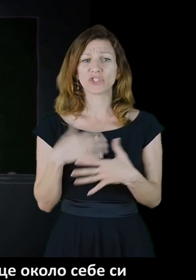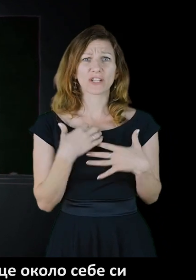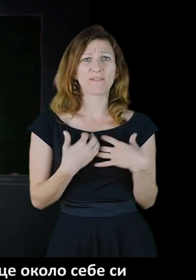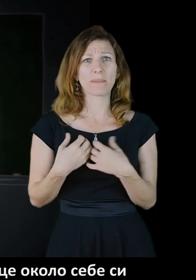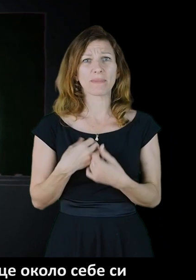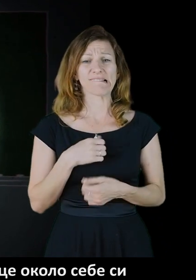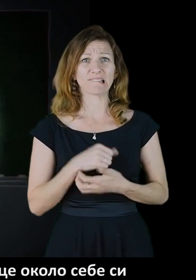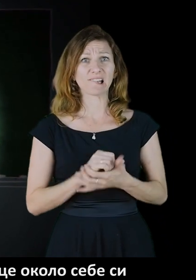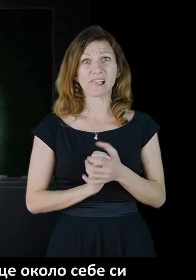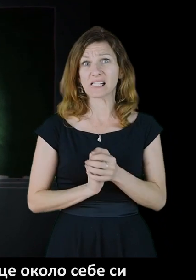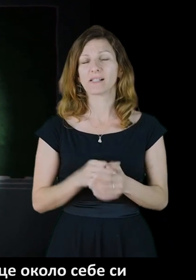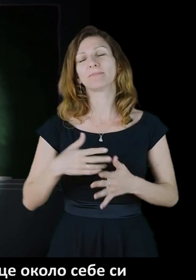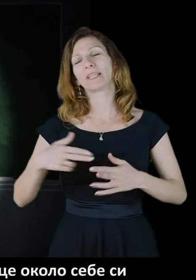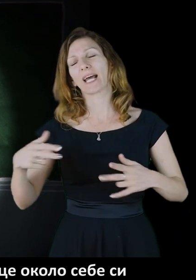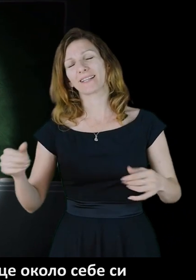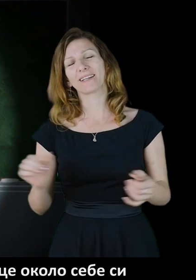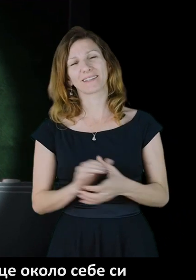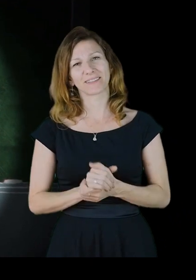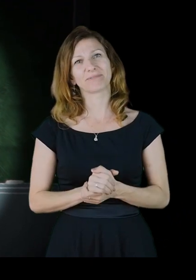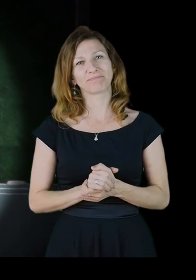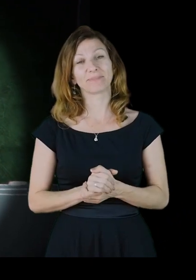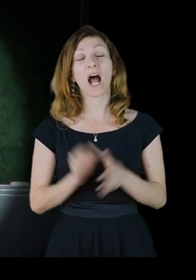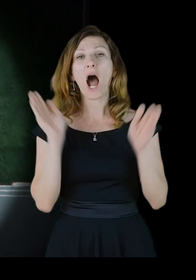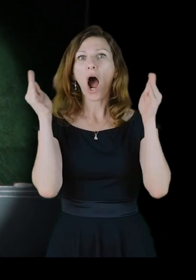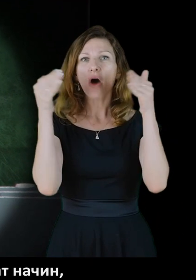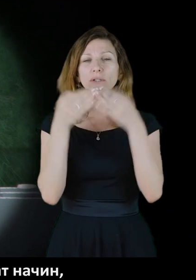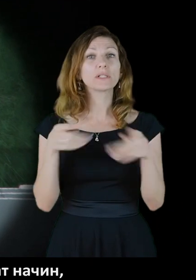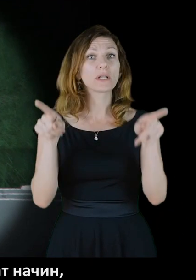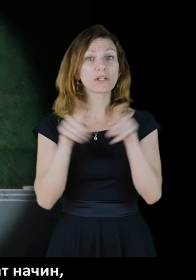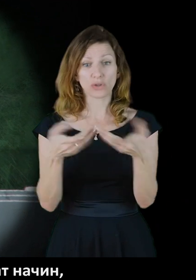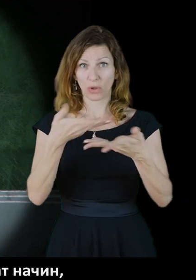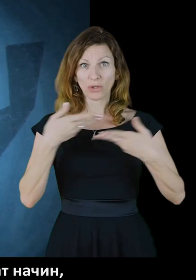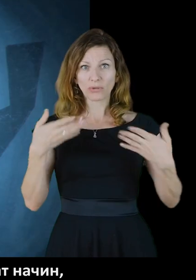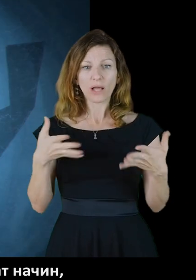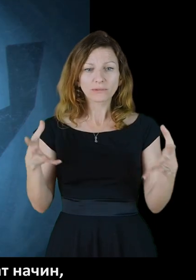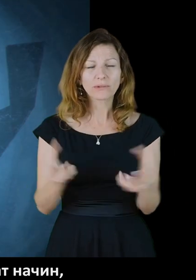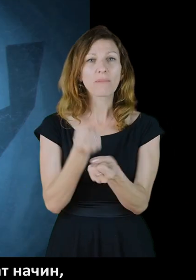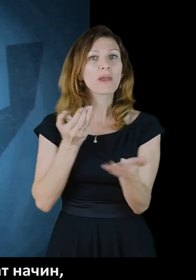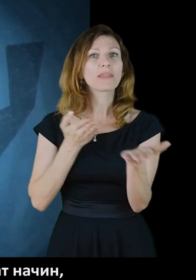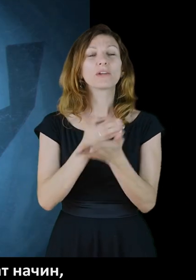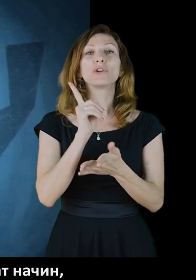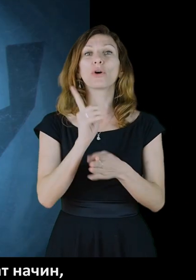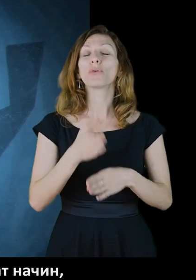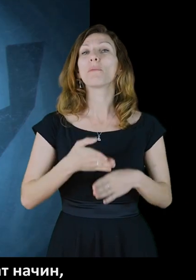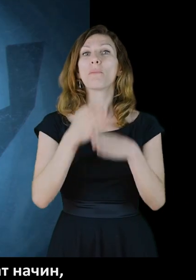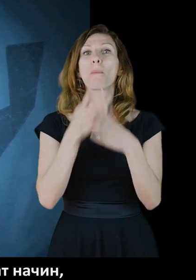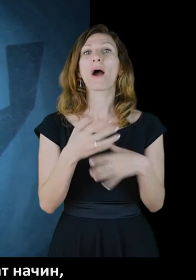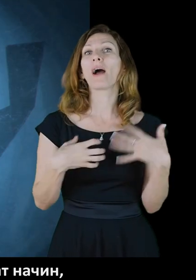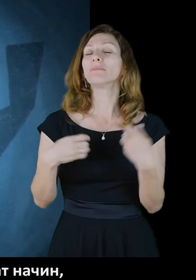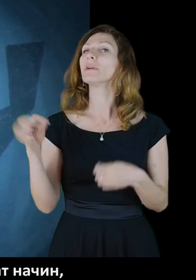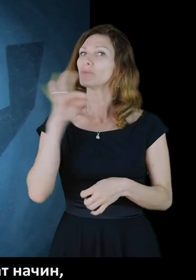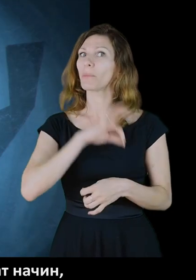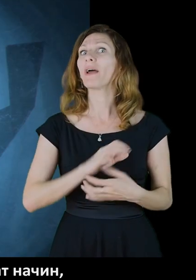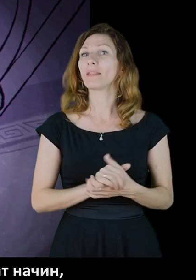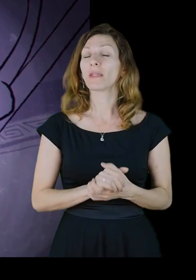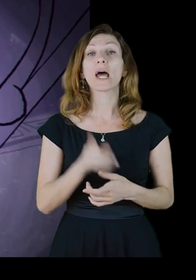ногтите, шаваме, хапем си устните и така нататък. Аутистите също като нас намират начин, който им помага да се справят